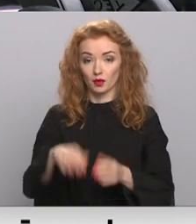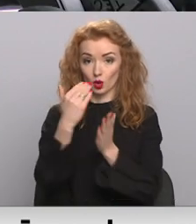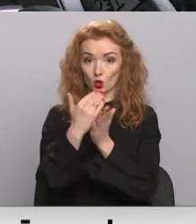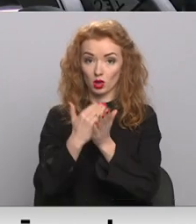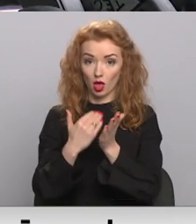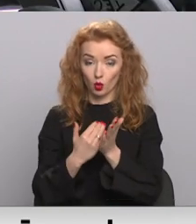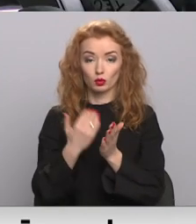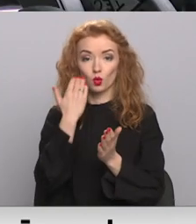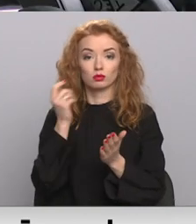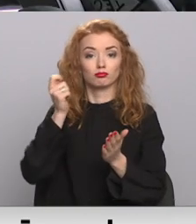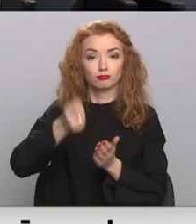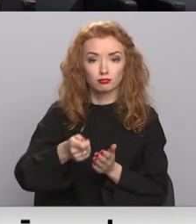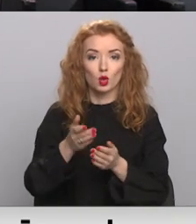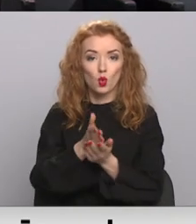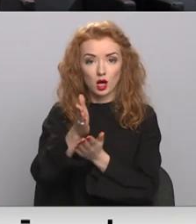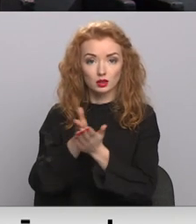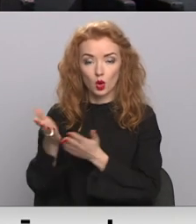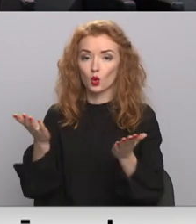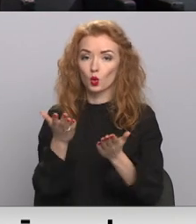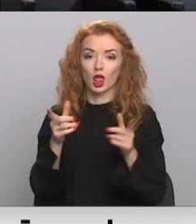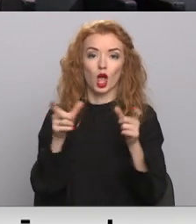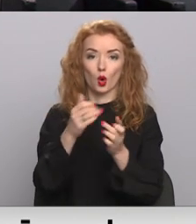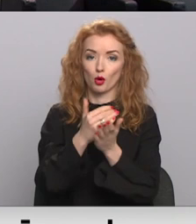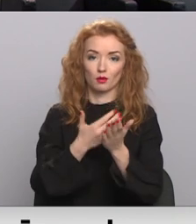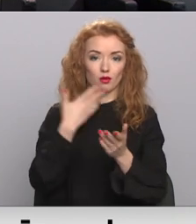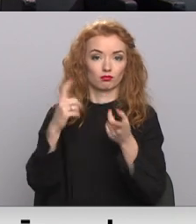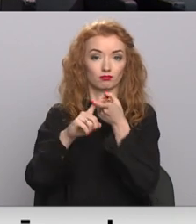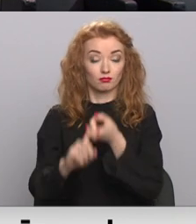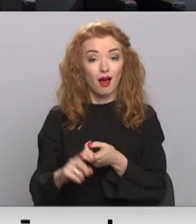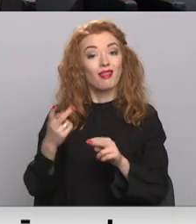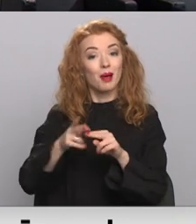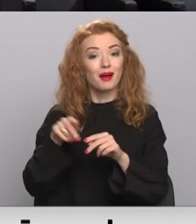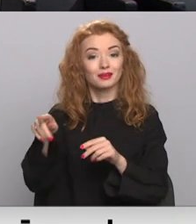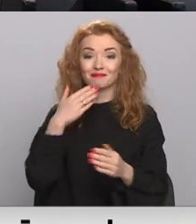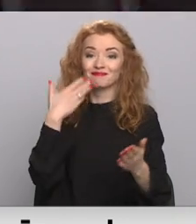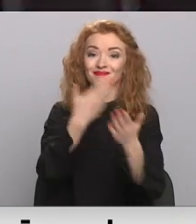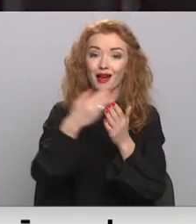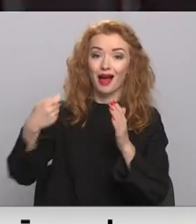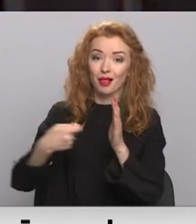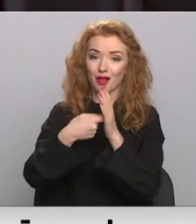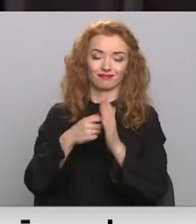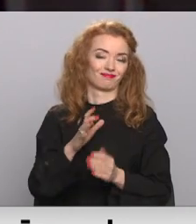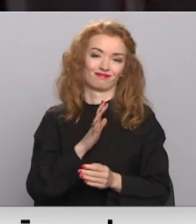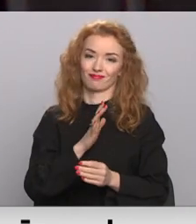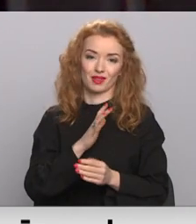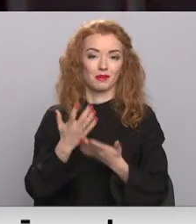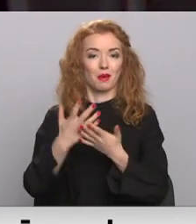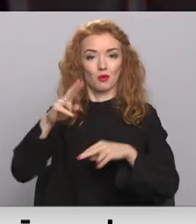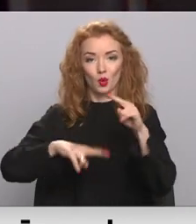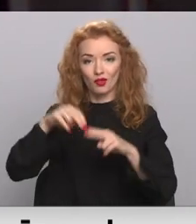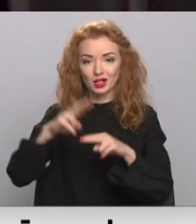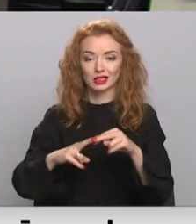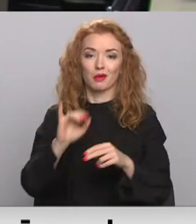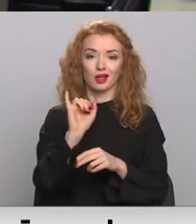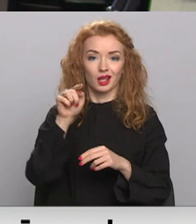nosauktas nozares, kuras ierobežojumi neskar un kuras līdz ar to atbalstam pieteikties nevarēs. Tā ir, piemēram, būvniecība, informācijas